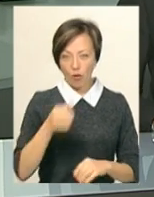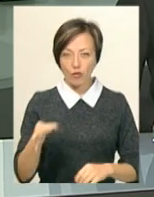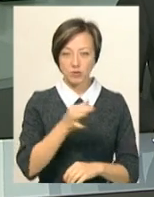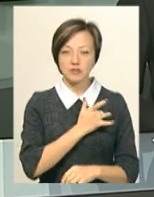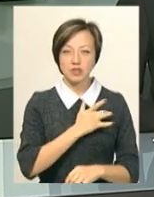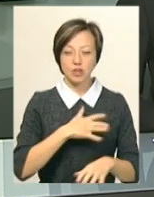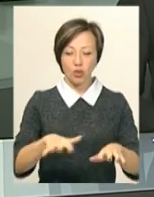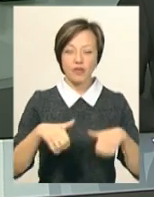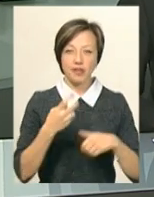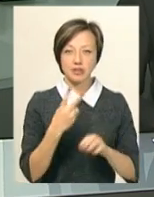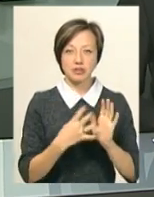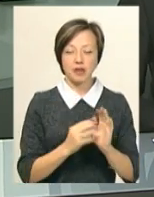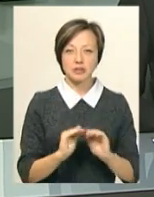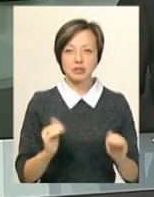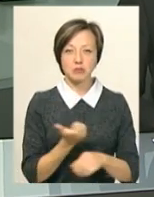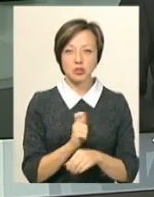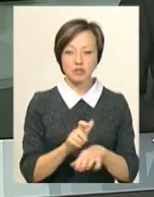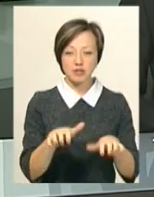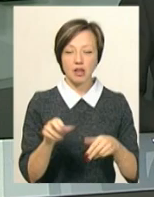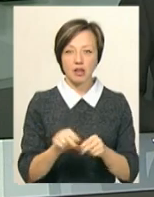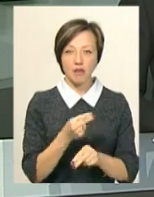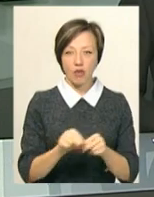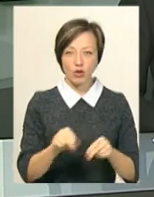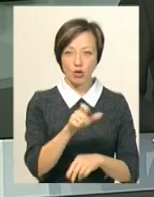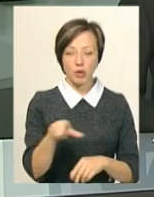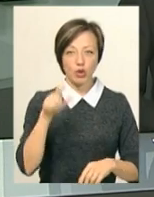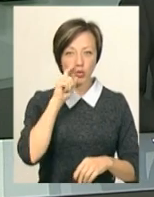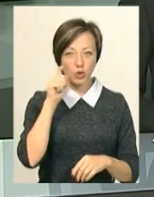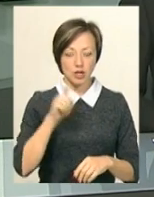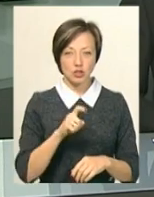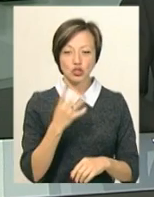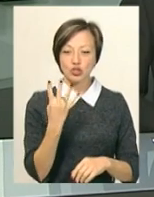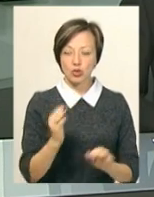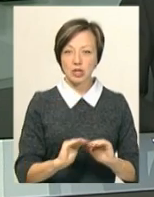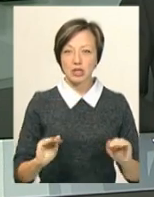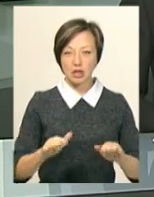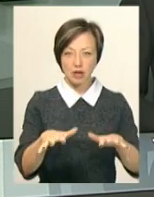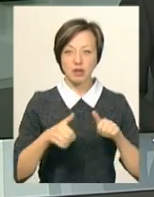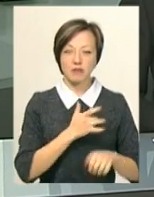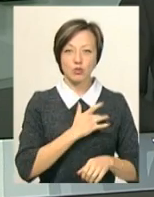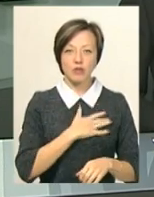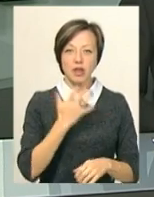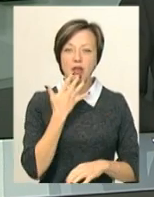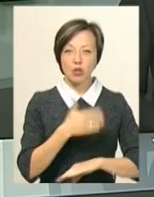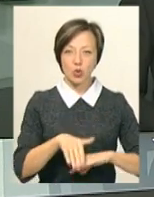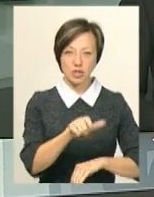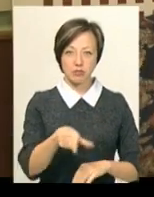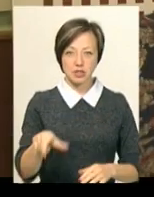всиновили 29 дітей. Більшість взяли на виховання громадяни України, чотирьох дітей всиновили іноземці.